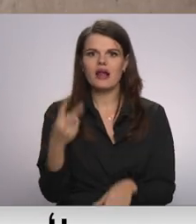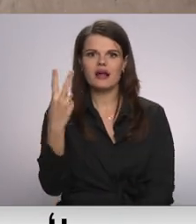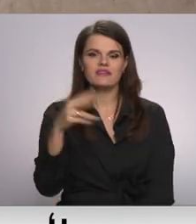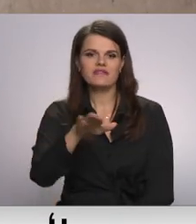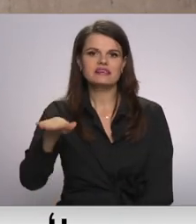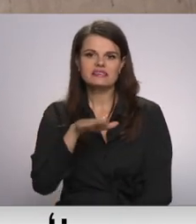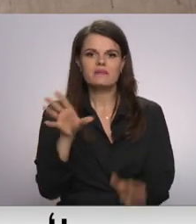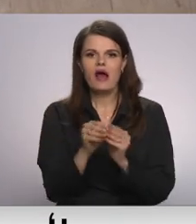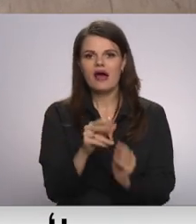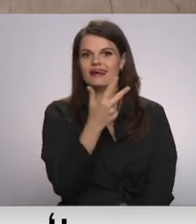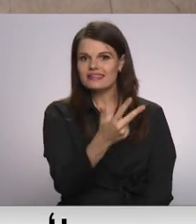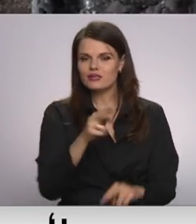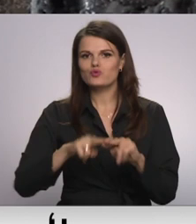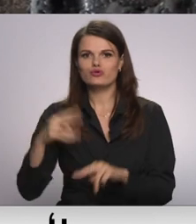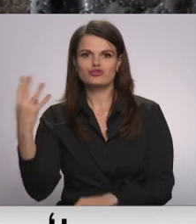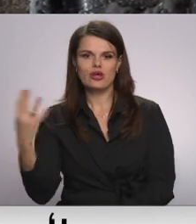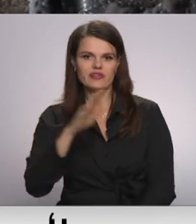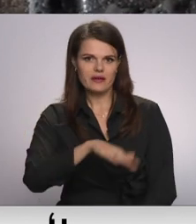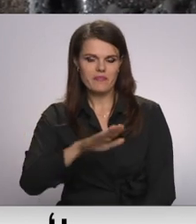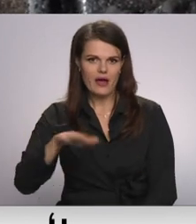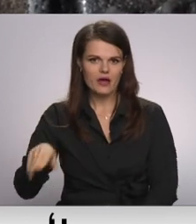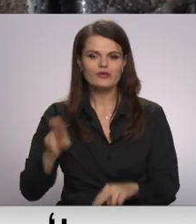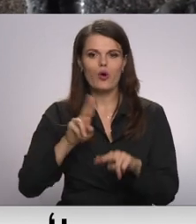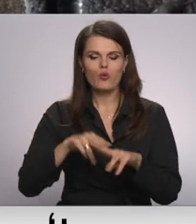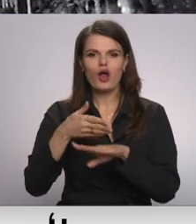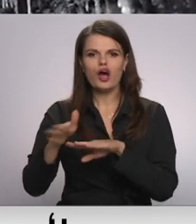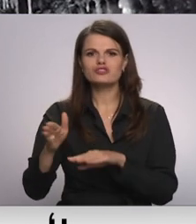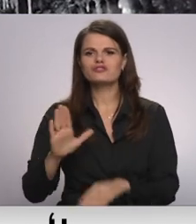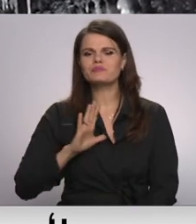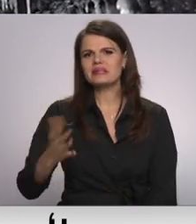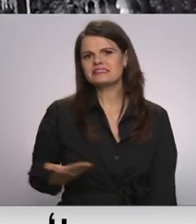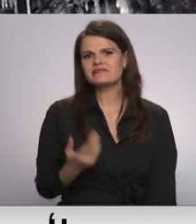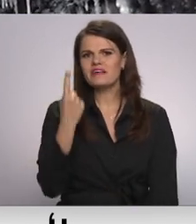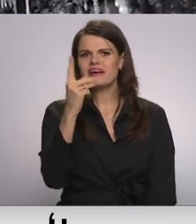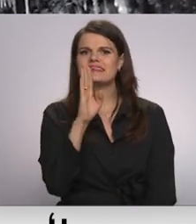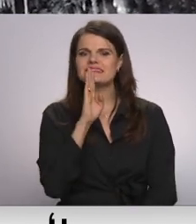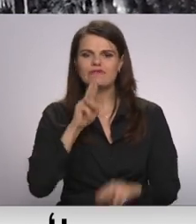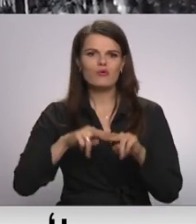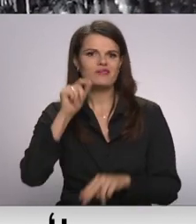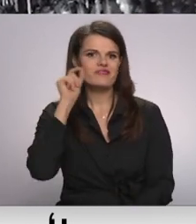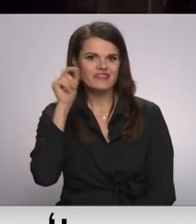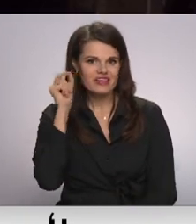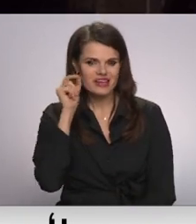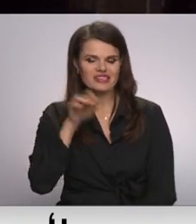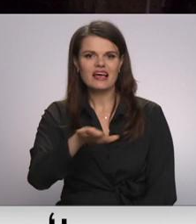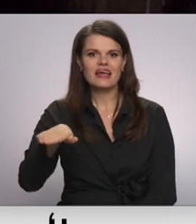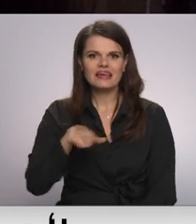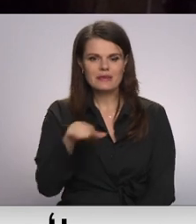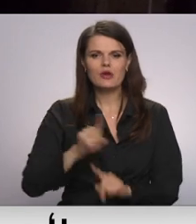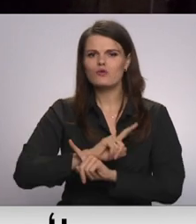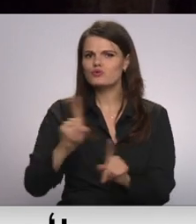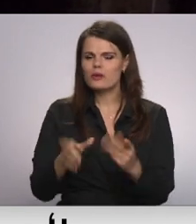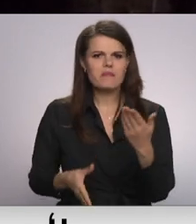ģimenes ar trījiem un četriem bērniem, kā arī atsevišķi dzīvojoša sieviete un vēl vīrietis. Cietušajām ģimenēm tūlītēju